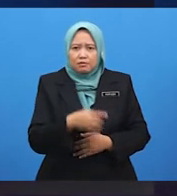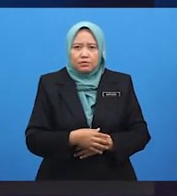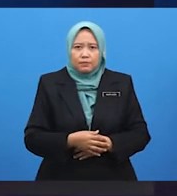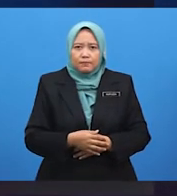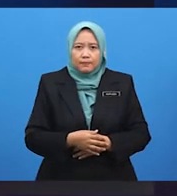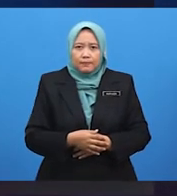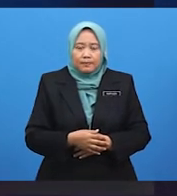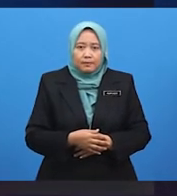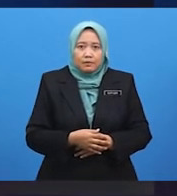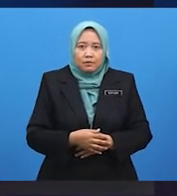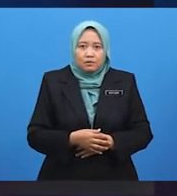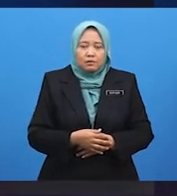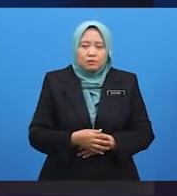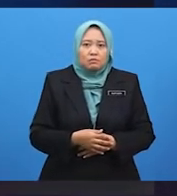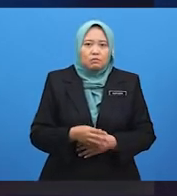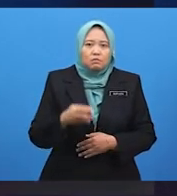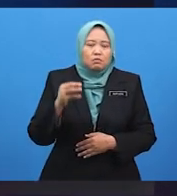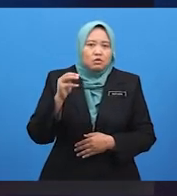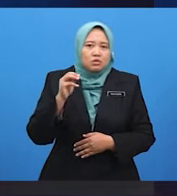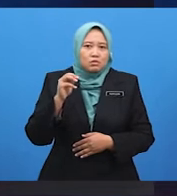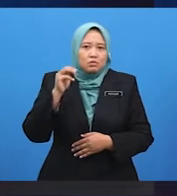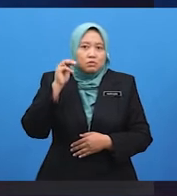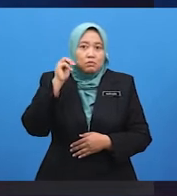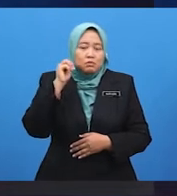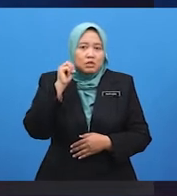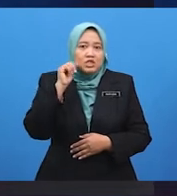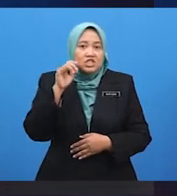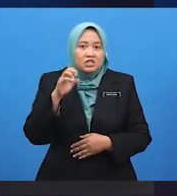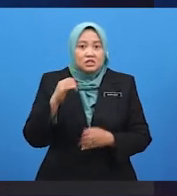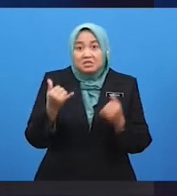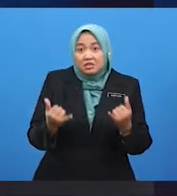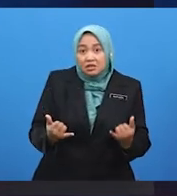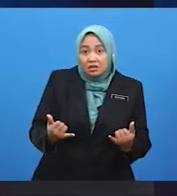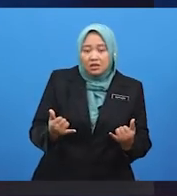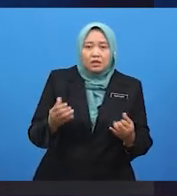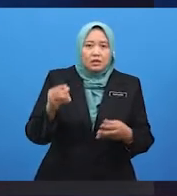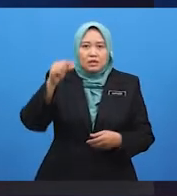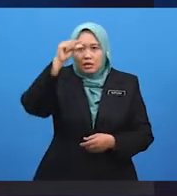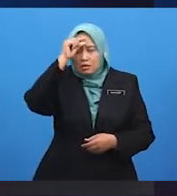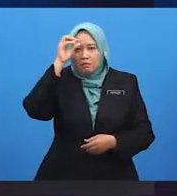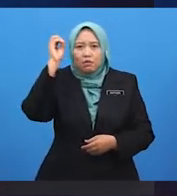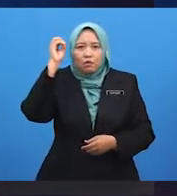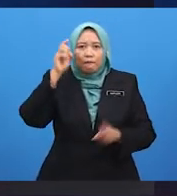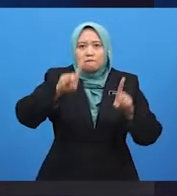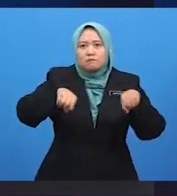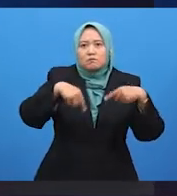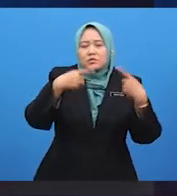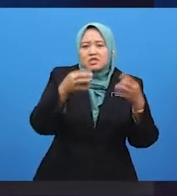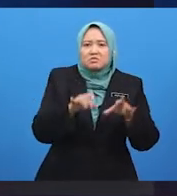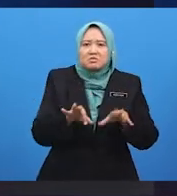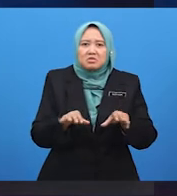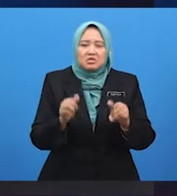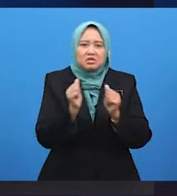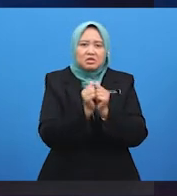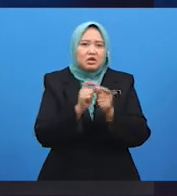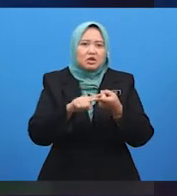Makcik, Abang Omar sekarang berada dalam kefe saiber dengan kawan-kawannya. Saya halang. Tetapi, Abang Omar